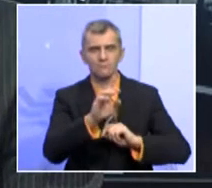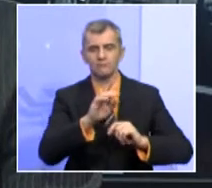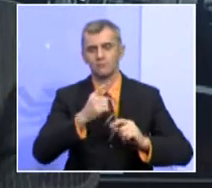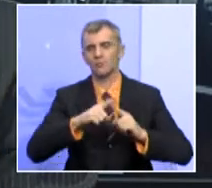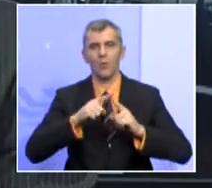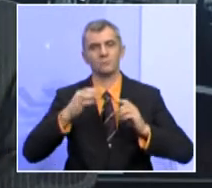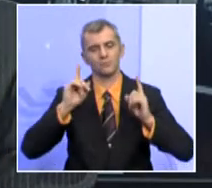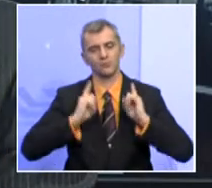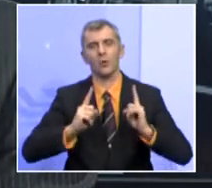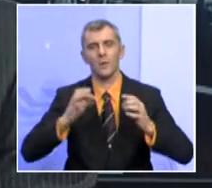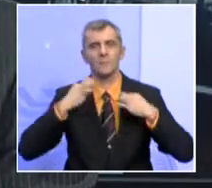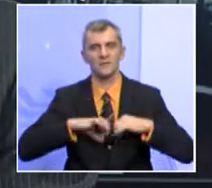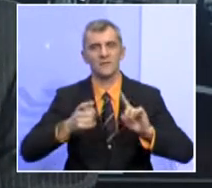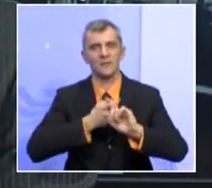BiH?